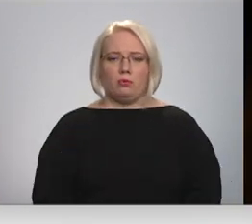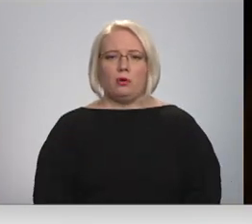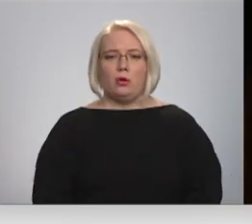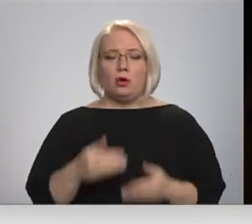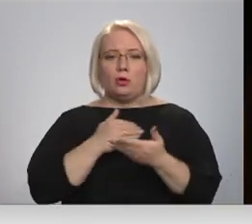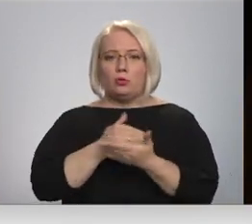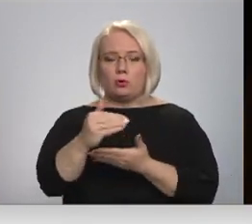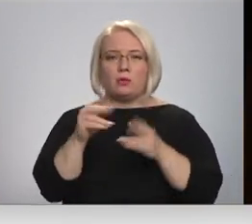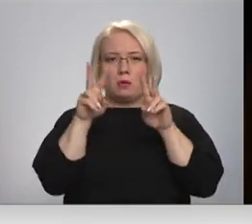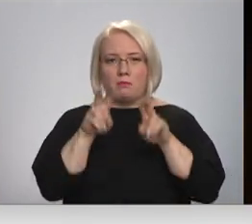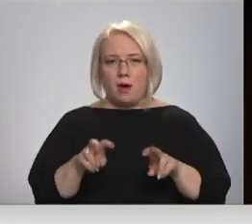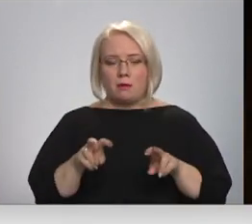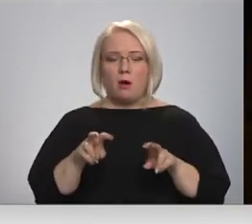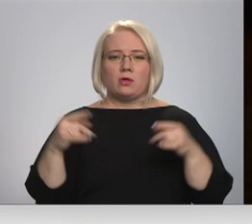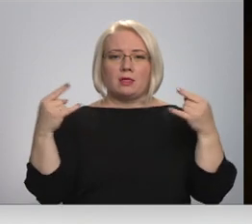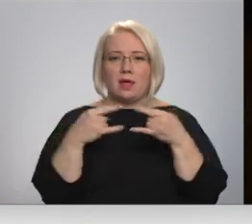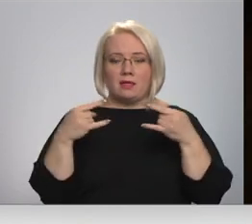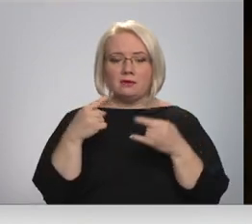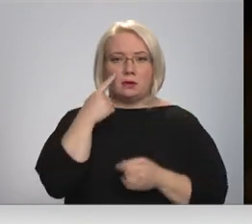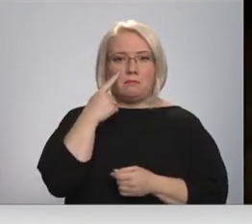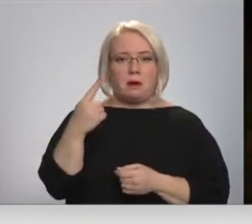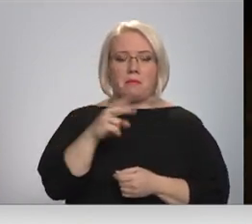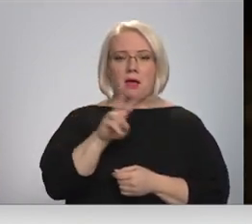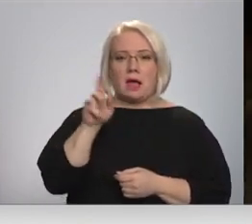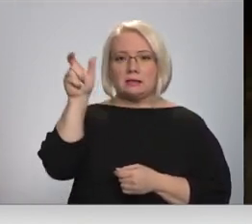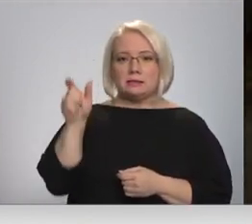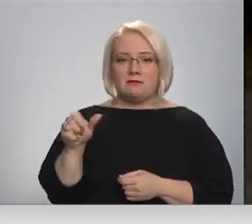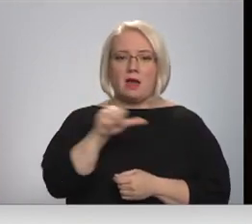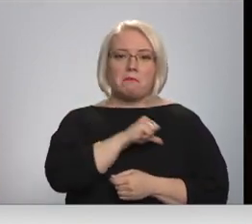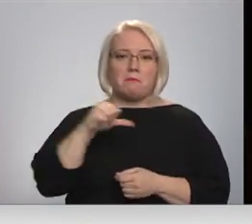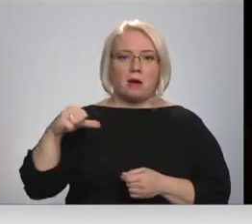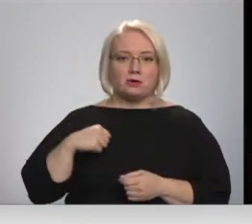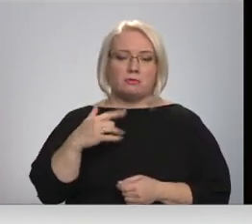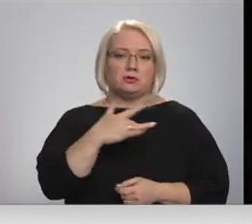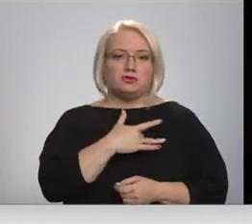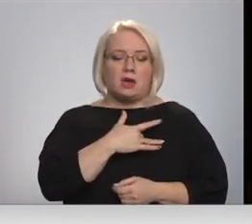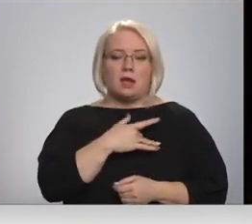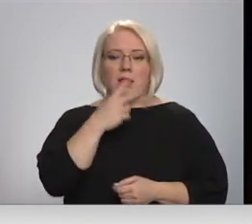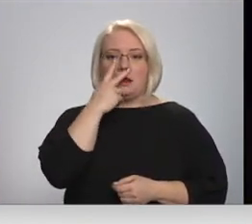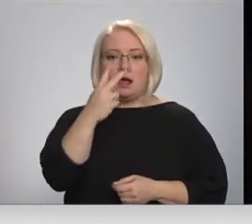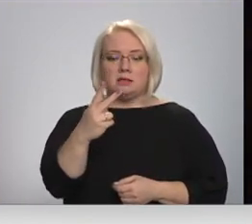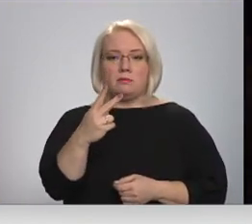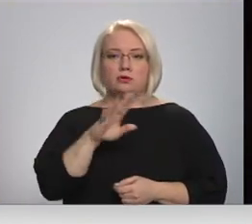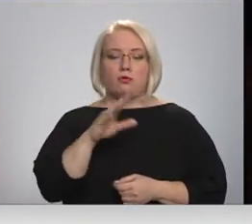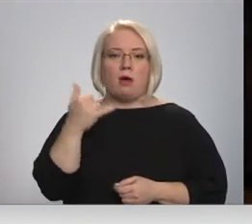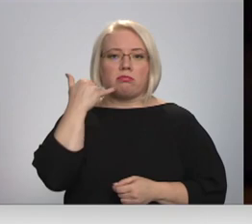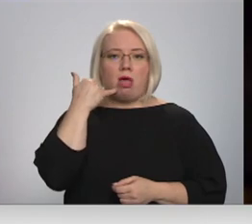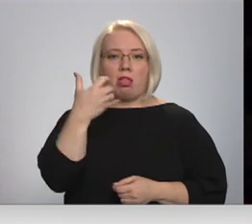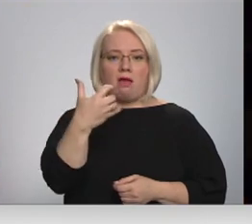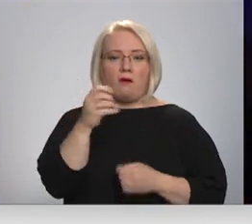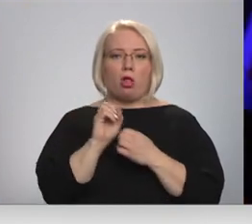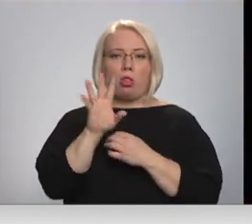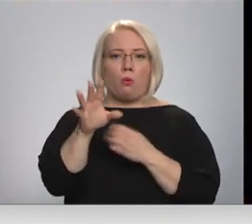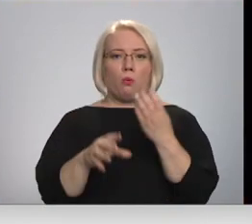Turpinot reidu, kopā ar ETV ziņām tiek pamanīts kāds cilvēks, kuram pašam iespējams šķiet kai ir redzams, jo rokā ir telefons ar ieslēgtu